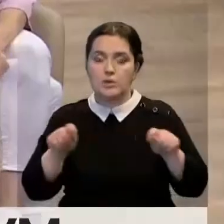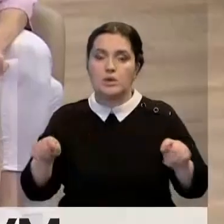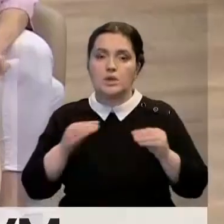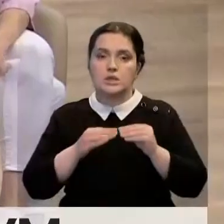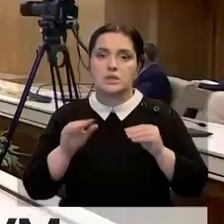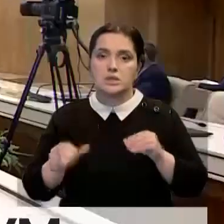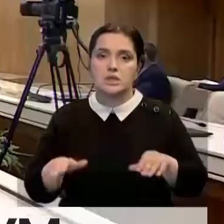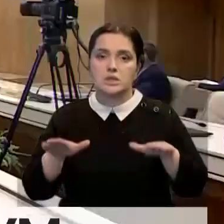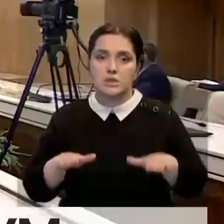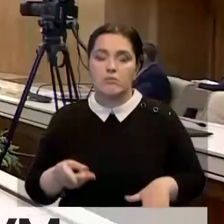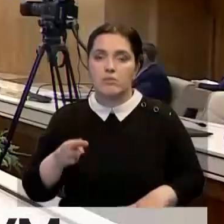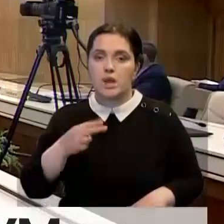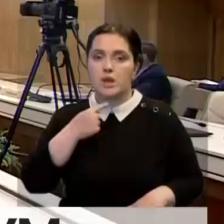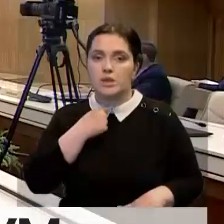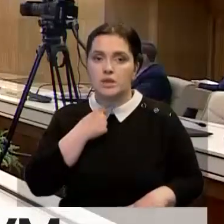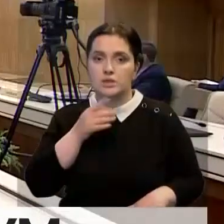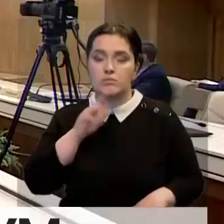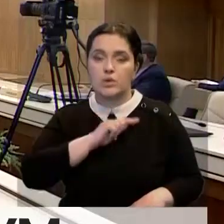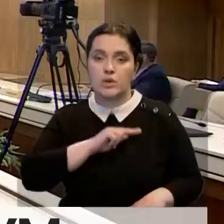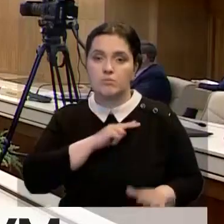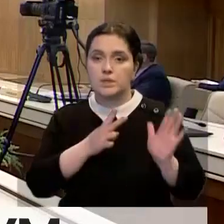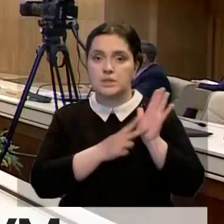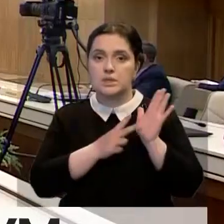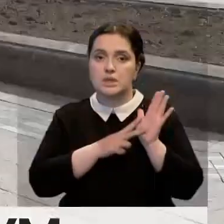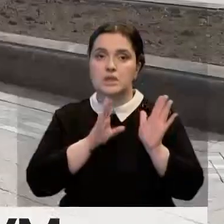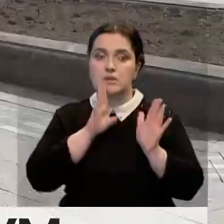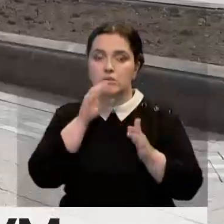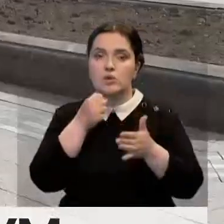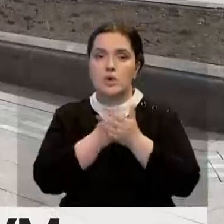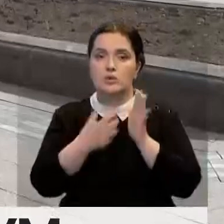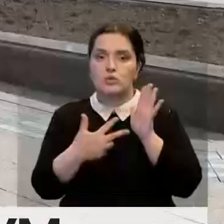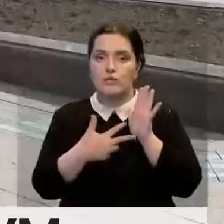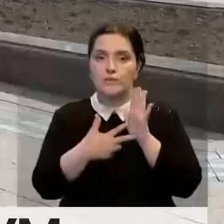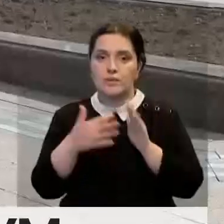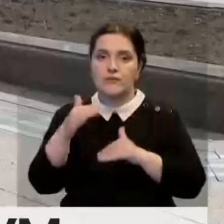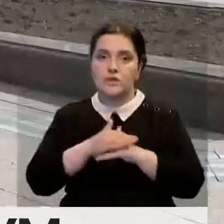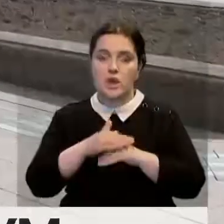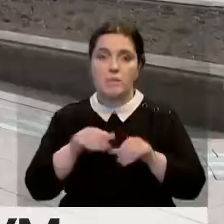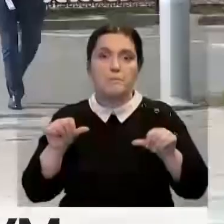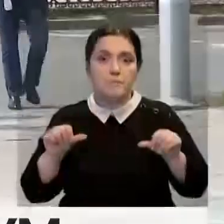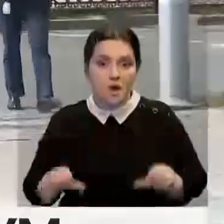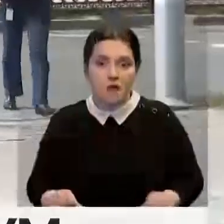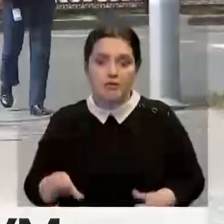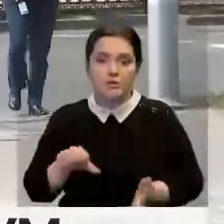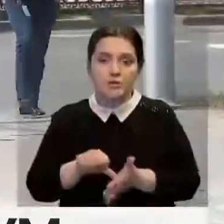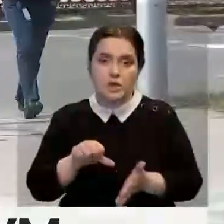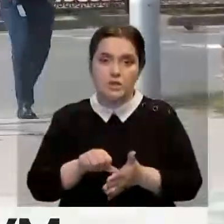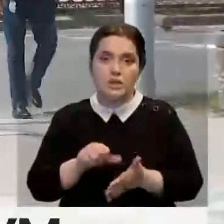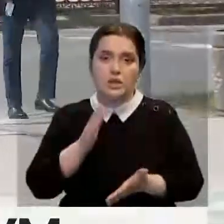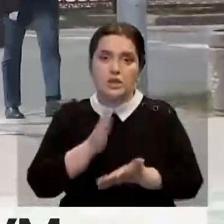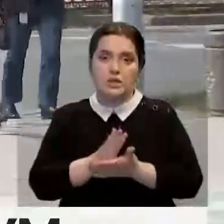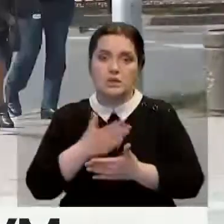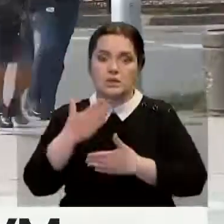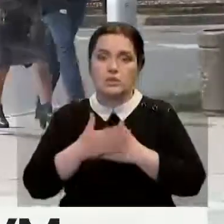целом по стране откроют более 10 тысяч мест для голосования, которые будут работать с 7 утра до 8 вечера. Право принять участие в